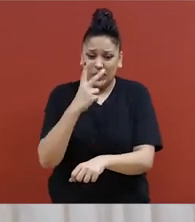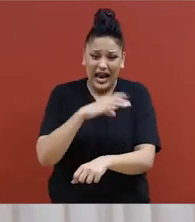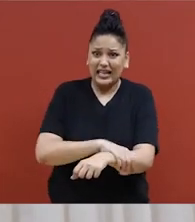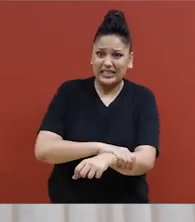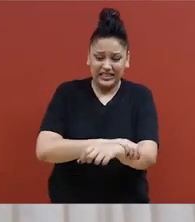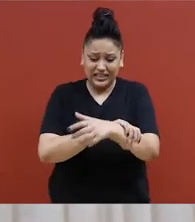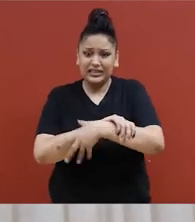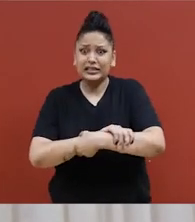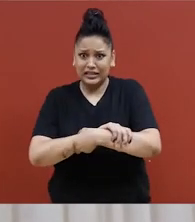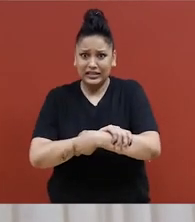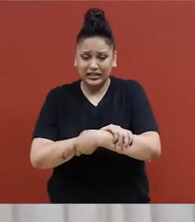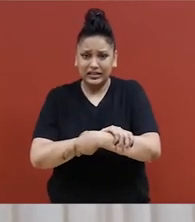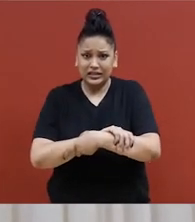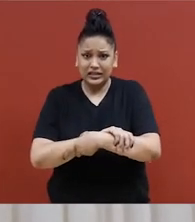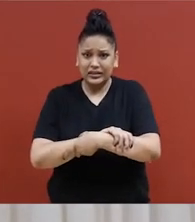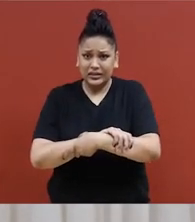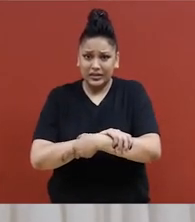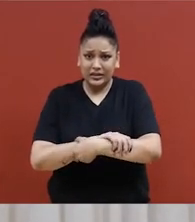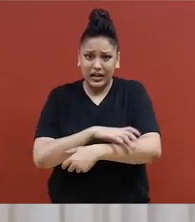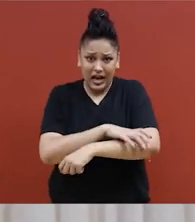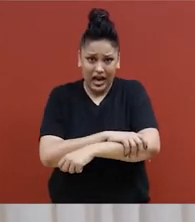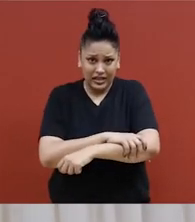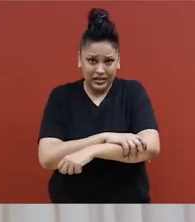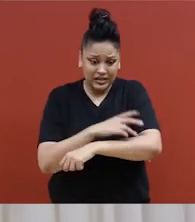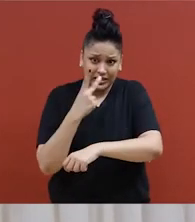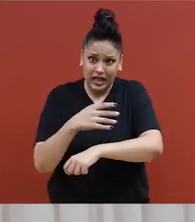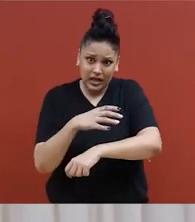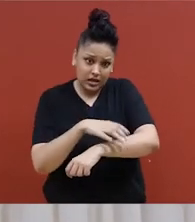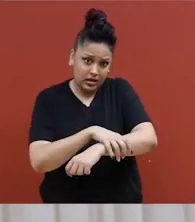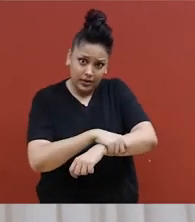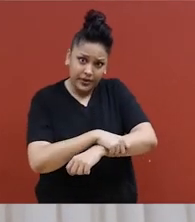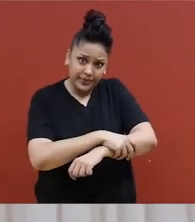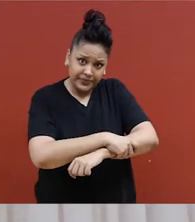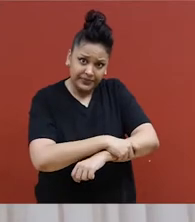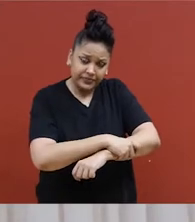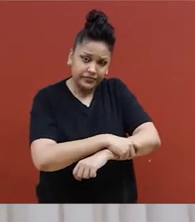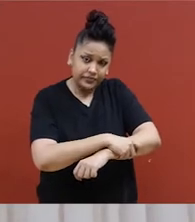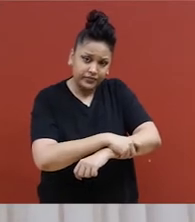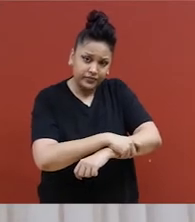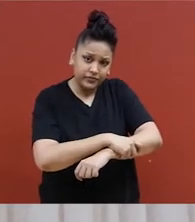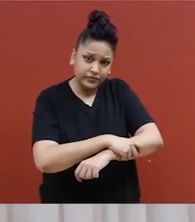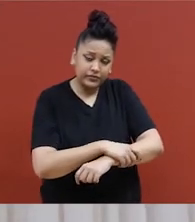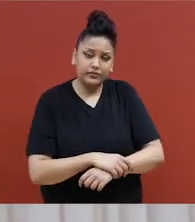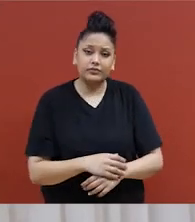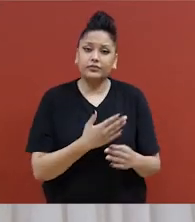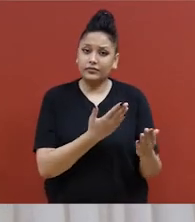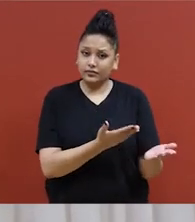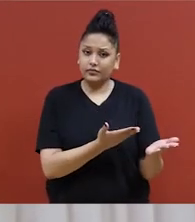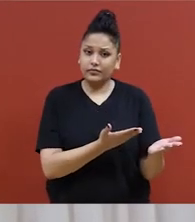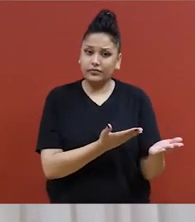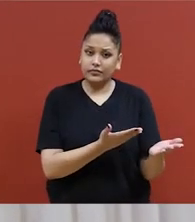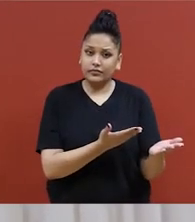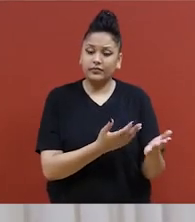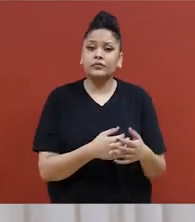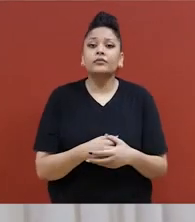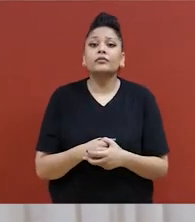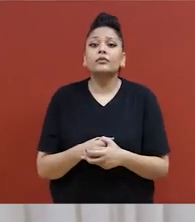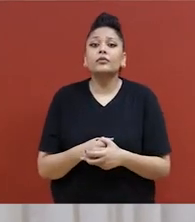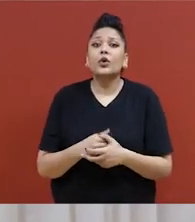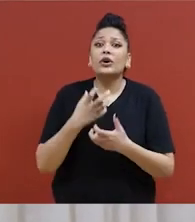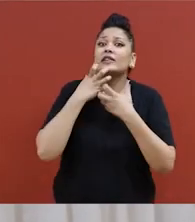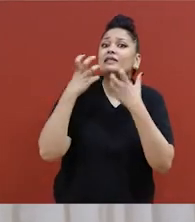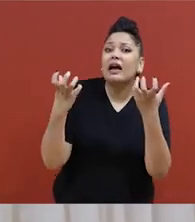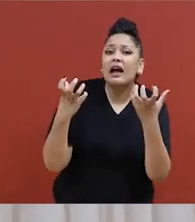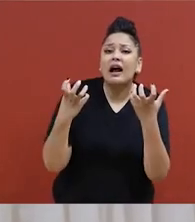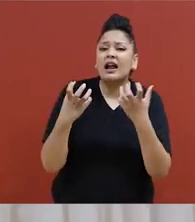c'est de saisir mon poignet avec ses deux mains. Ses pouces sont sur la partie supérieure de mon bras. Je pourrais commencer par l'autodéfense